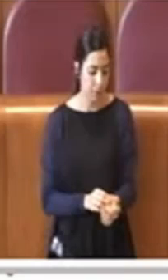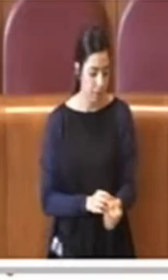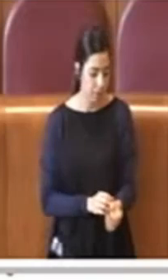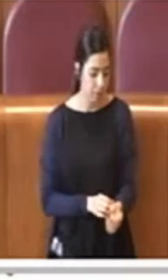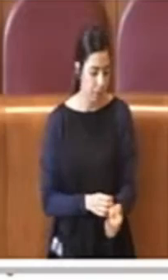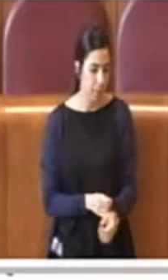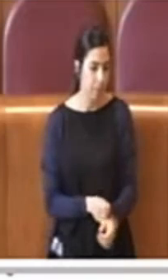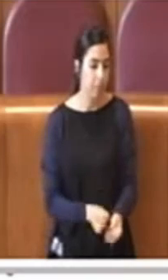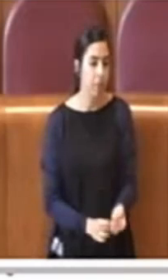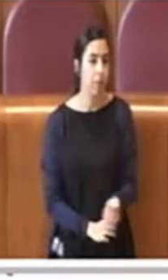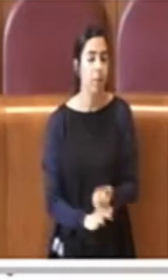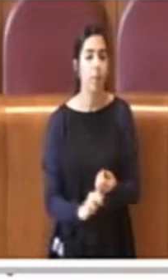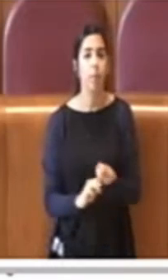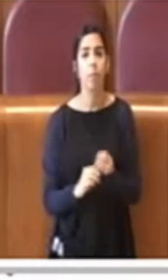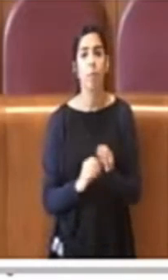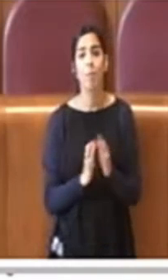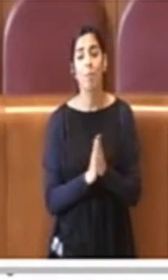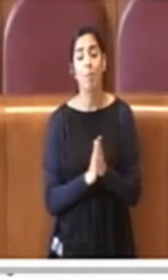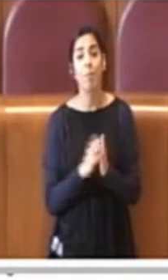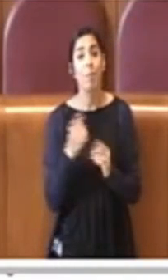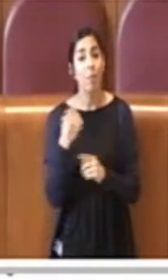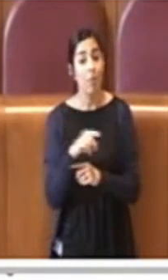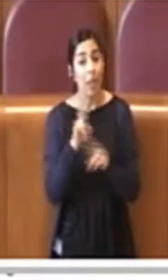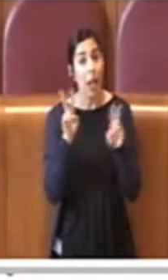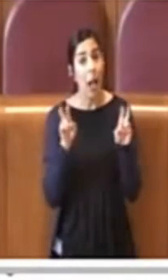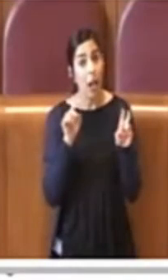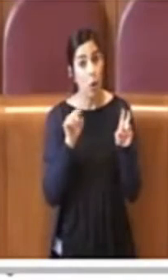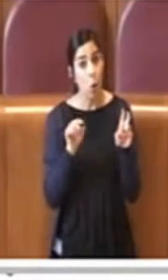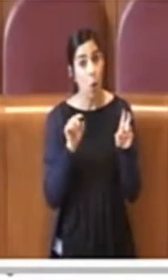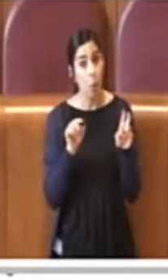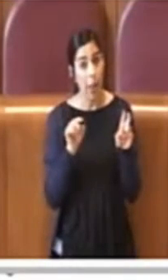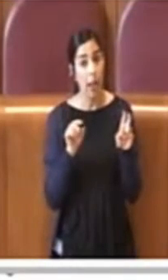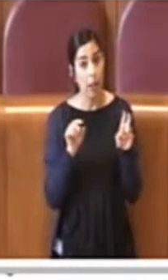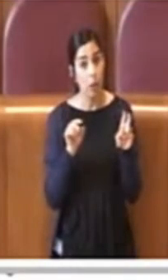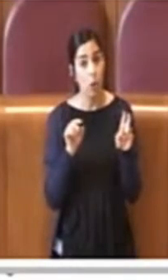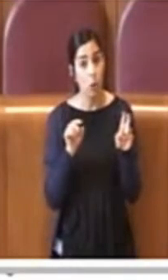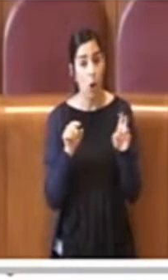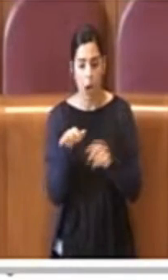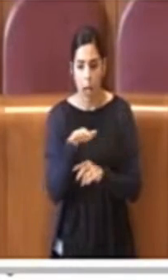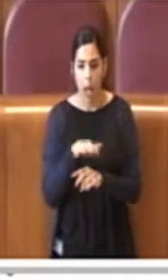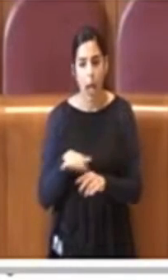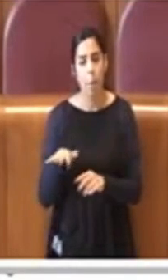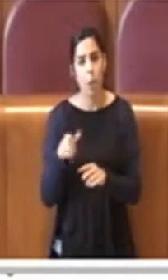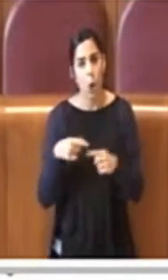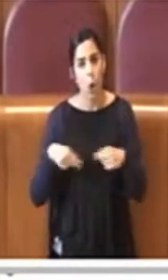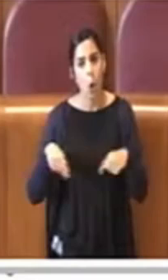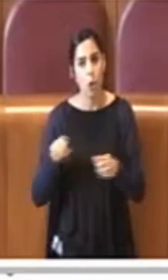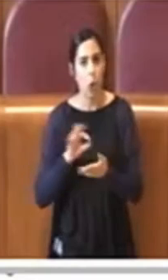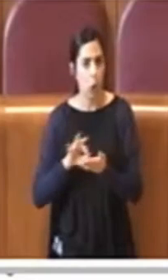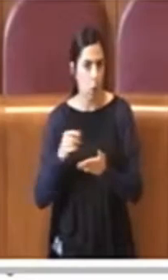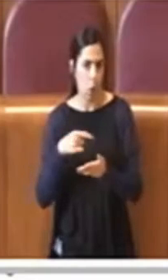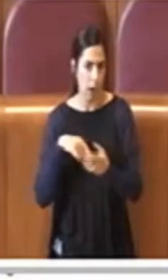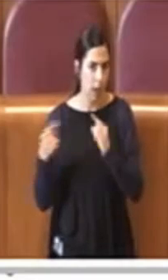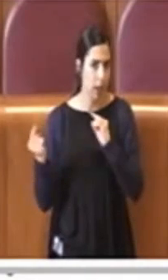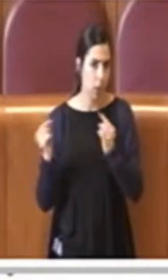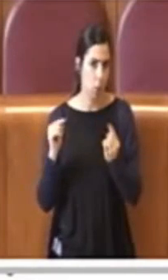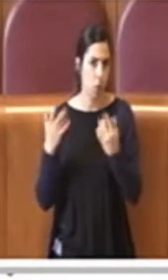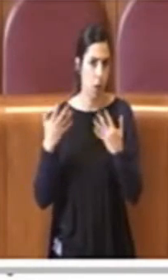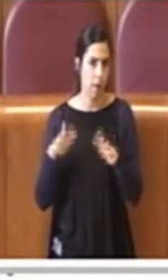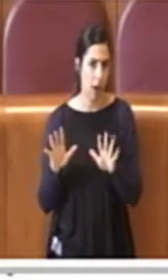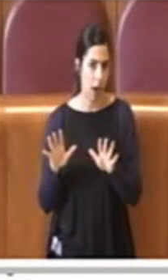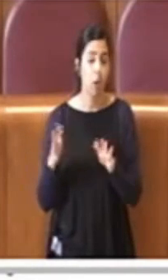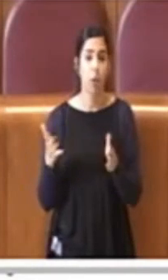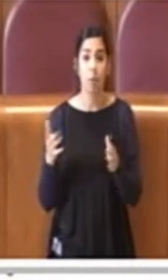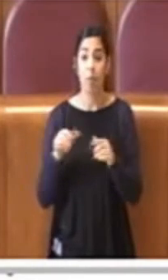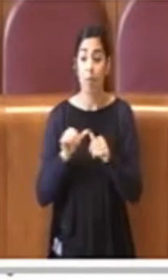è stato attenzionato come nell'ambito della Commissione Scuola e quindi come Commissione